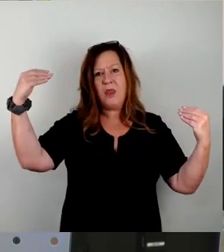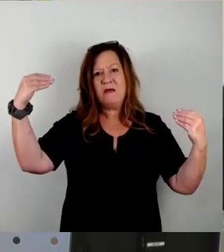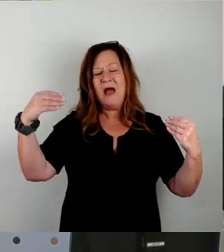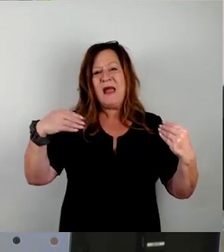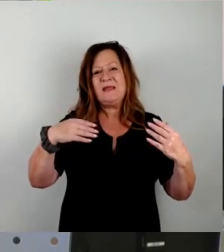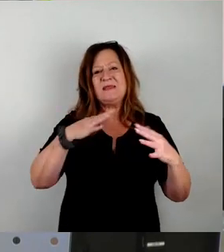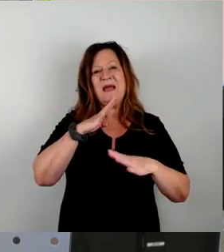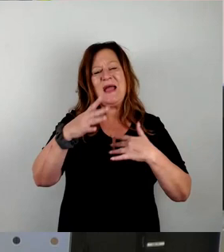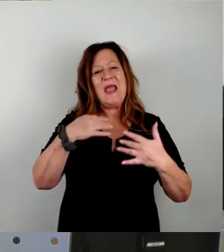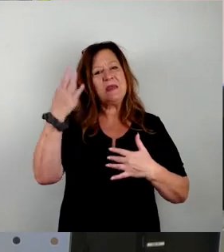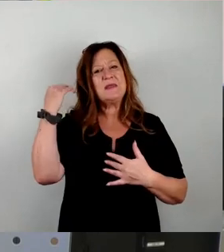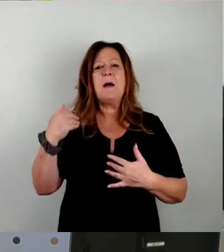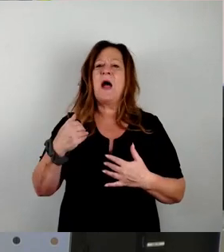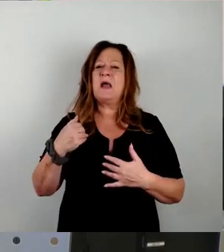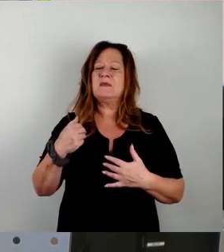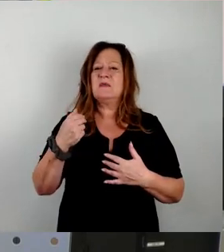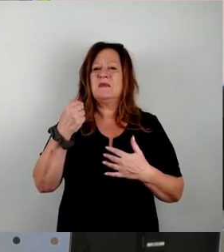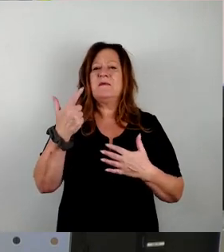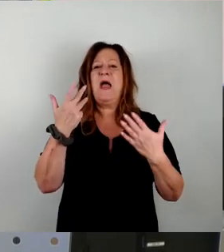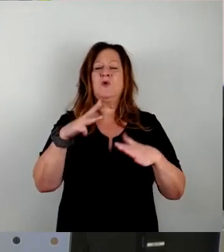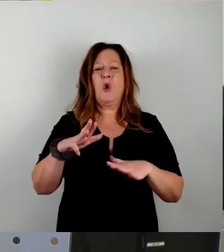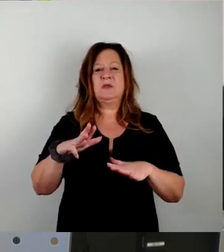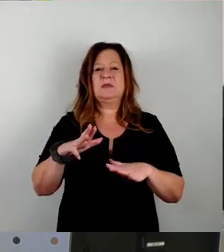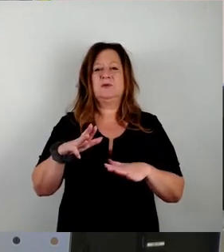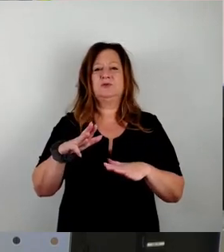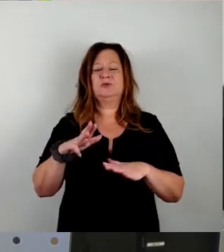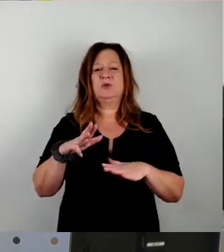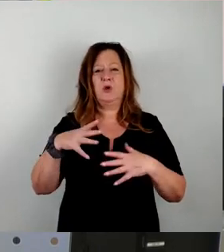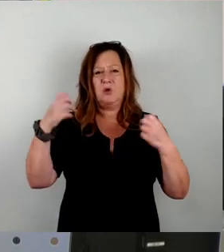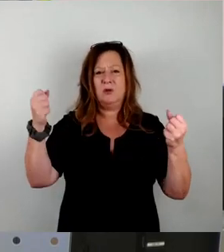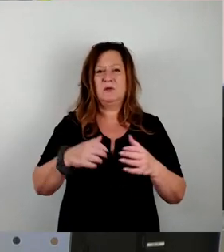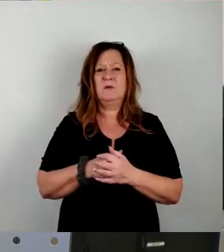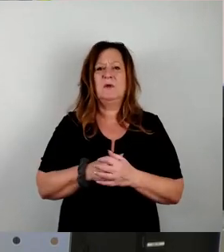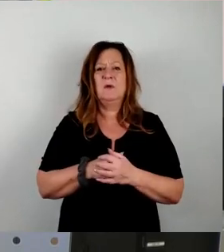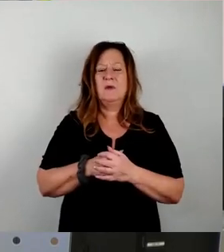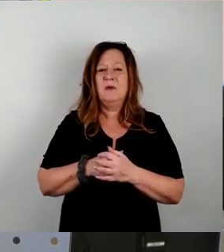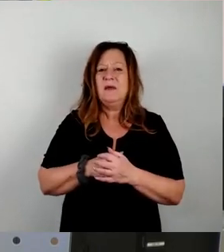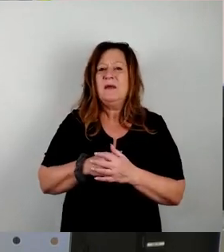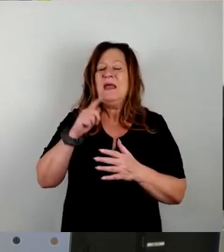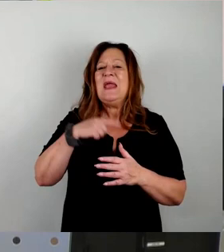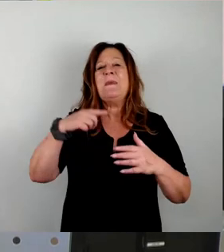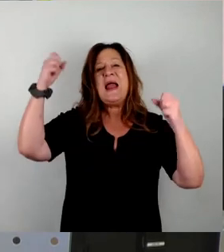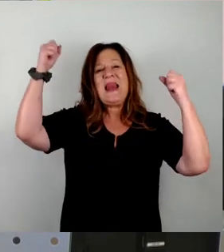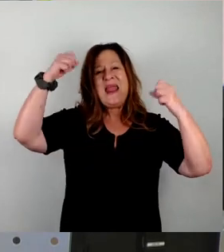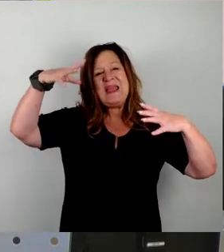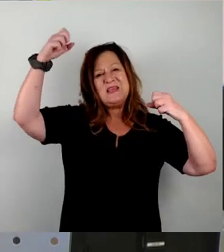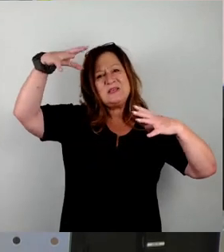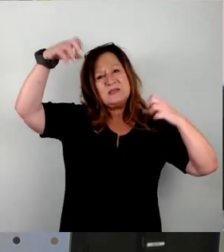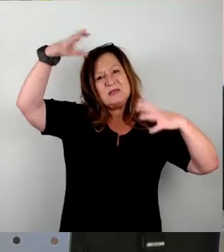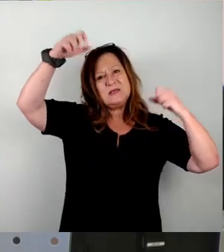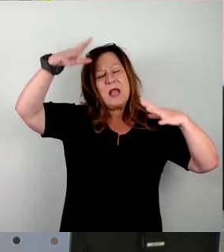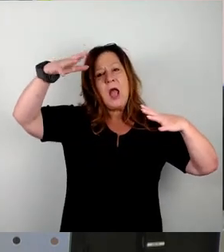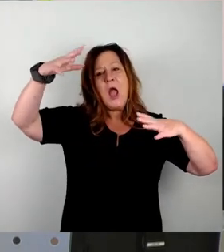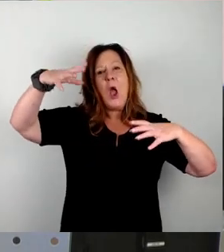Februar. Im Licht der Glanz, der Kölner Dom, die DDR fast ohne Strom. Im Winter 1978,